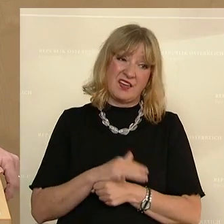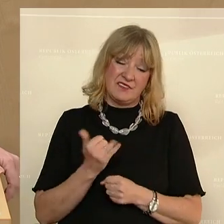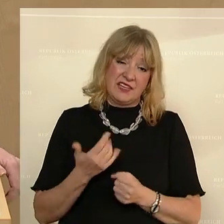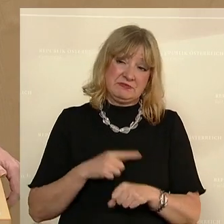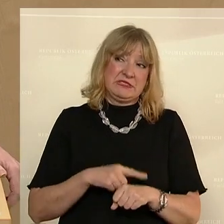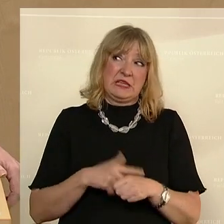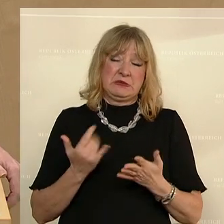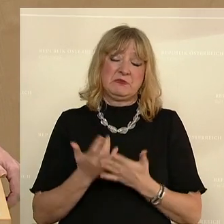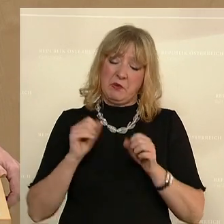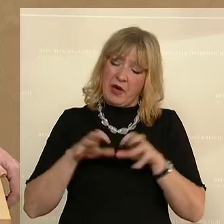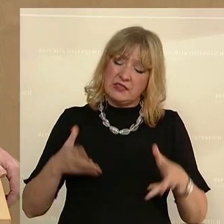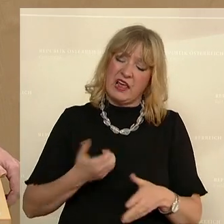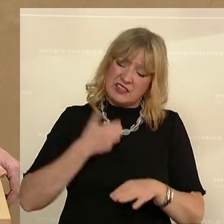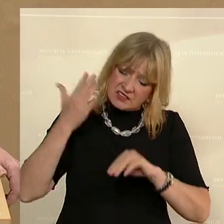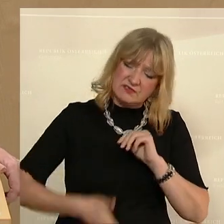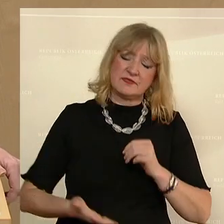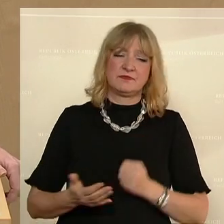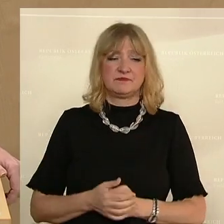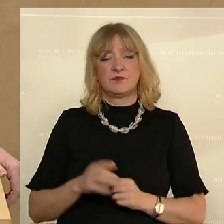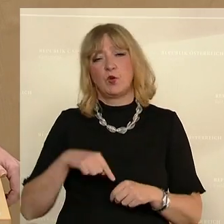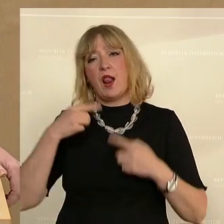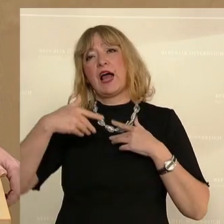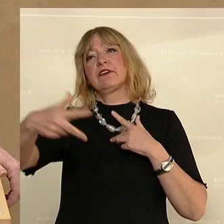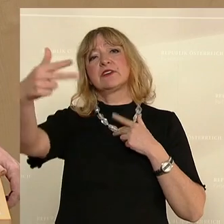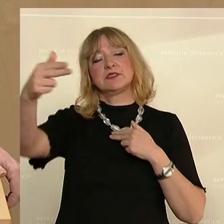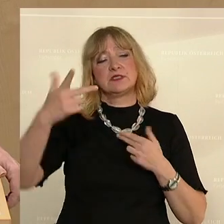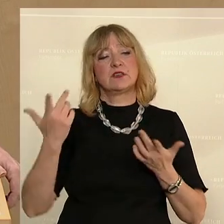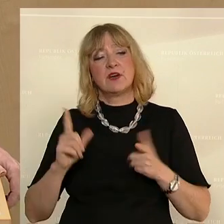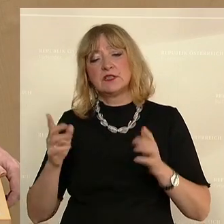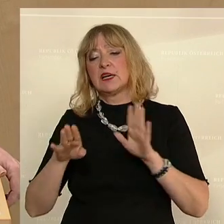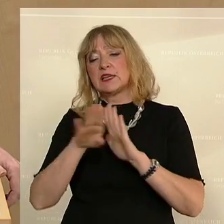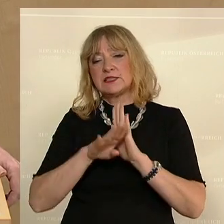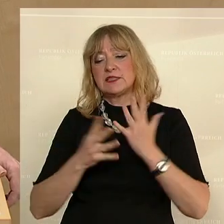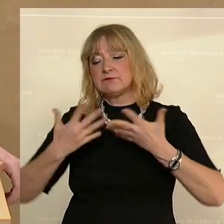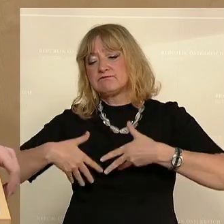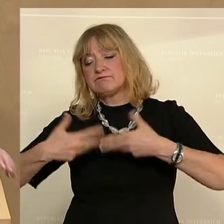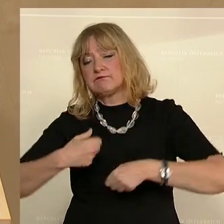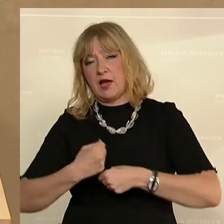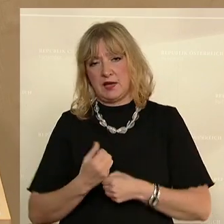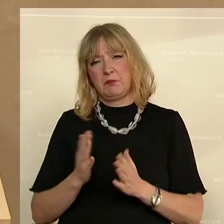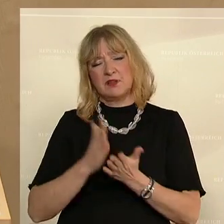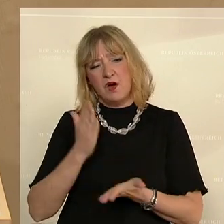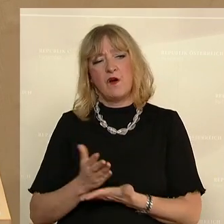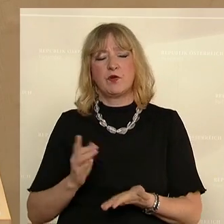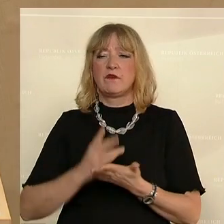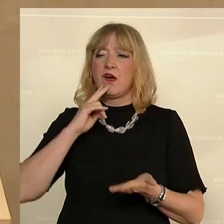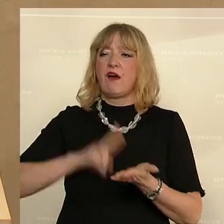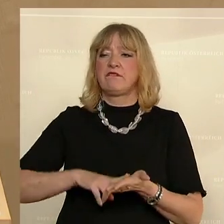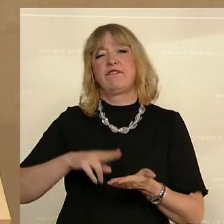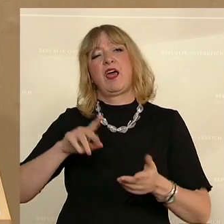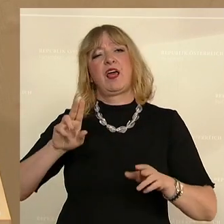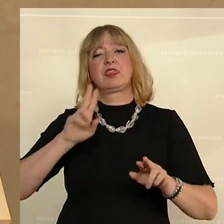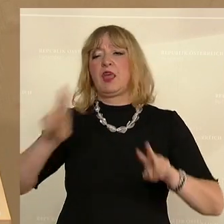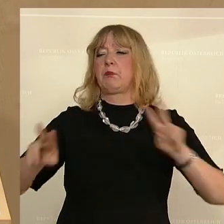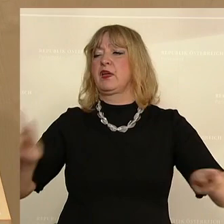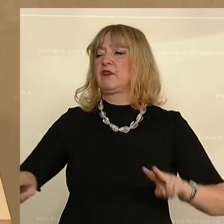Zeit, die Pandemie endlich zu beenden und langfristig abgestimmte Gesetze zu machen. Hören wir bitte mit dem Fleckerlteppich auf und